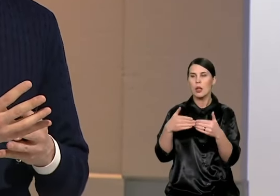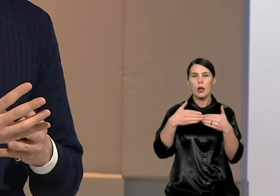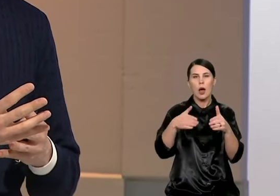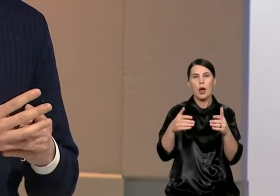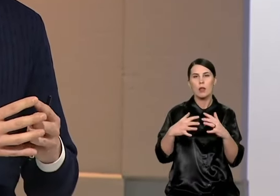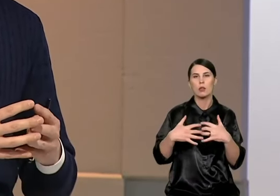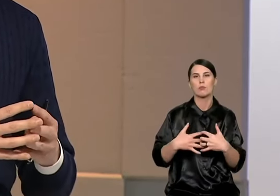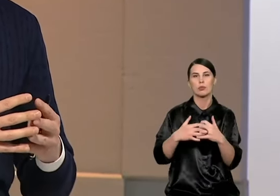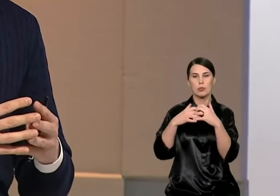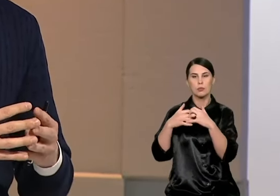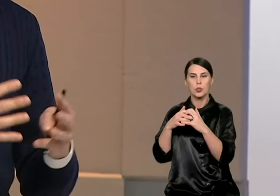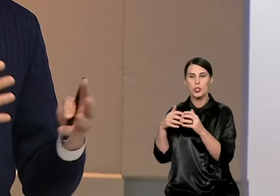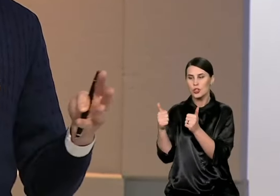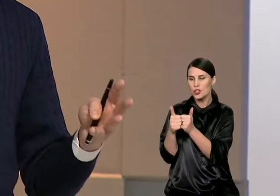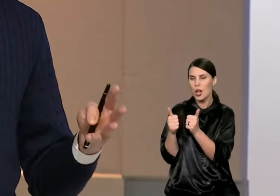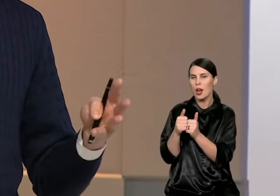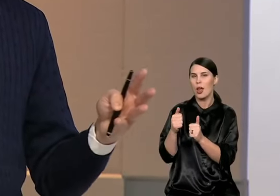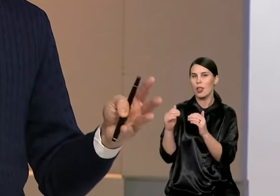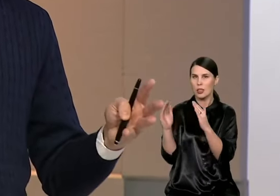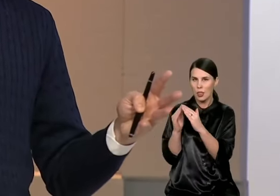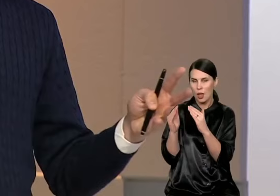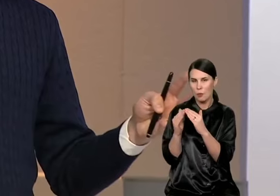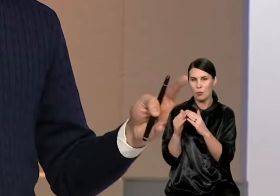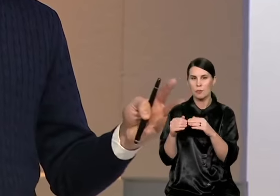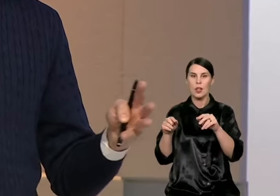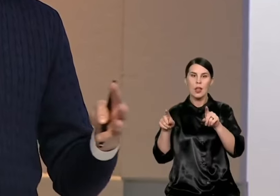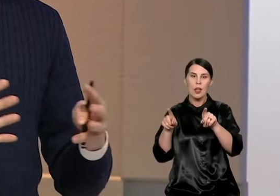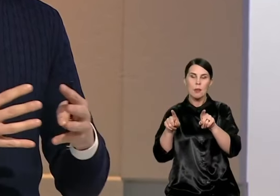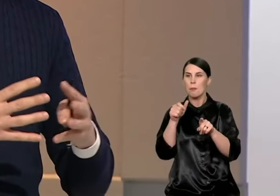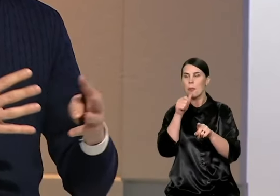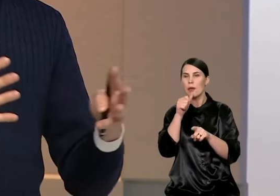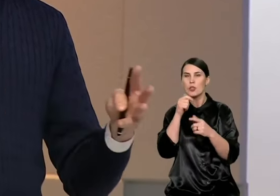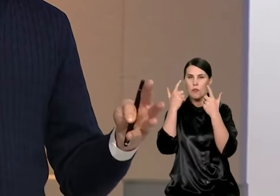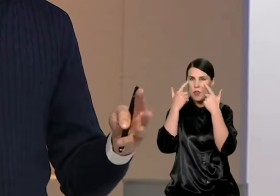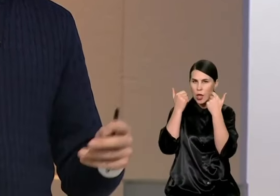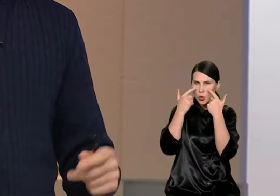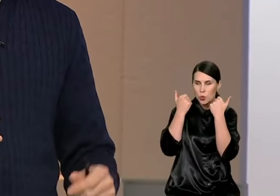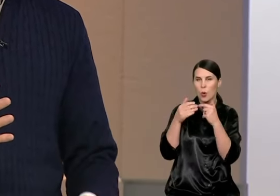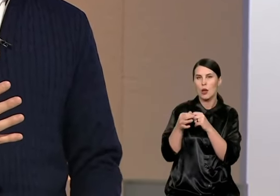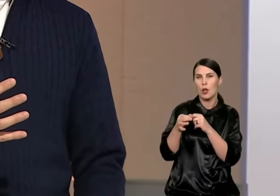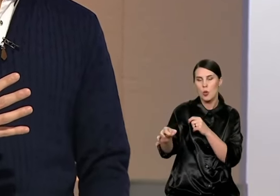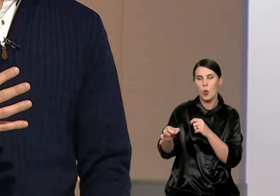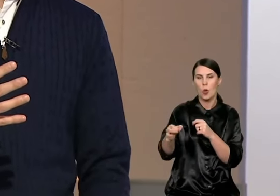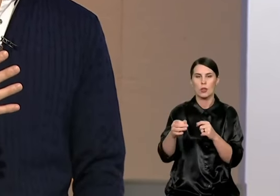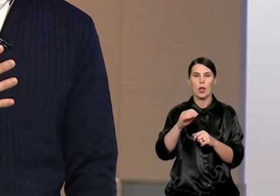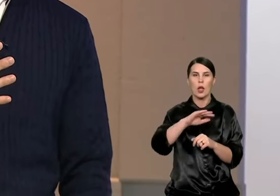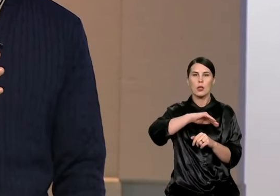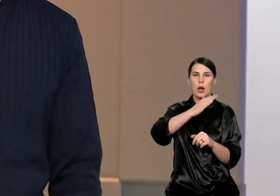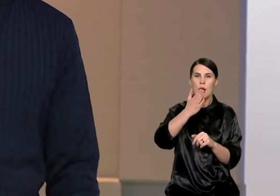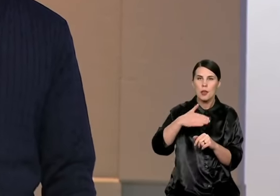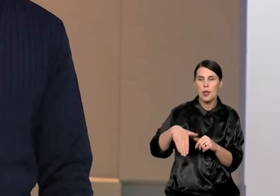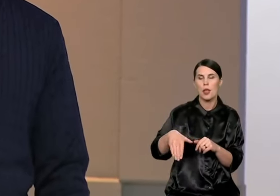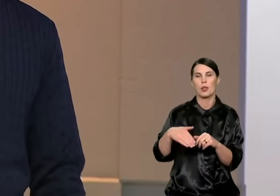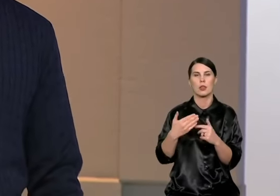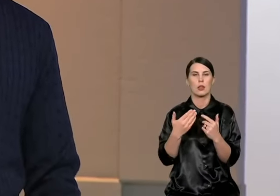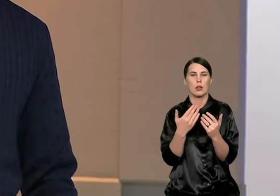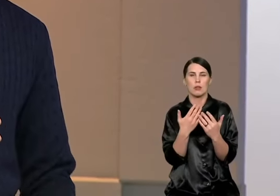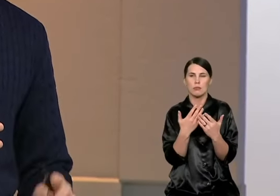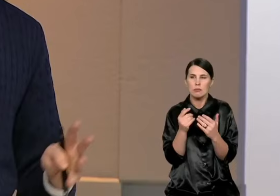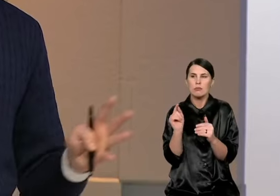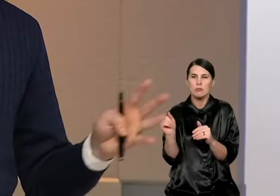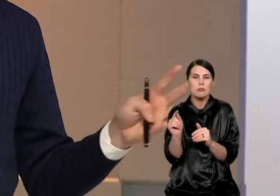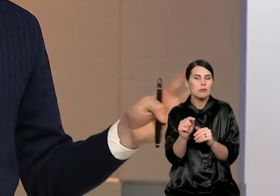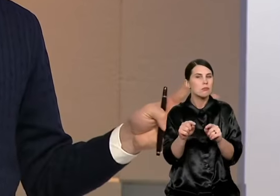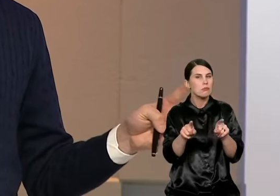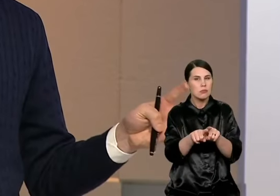filialas yra Pilaitė. Tai tą reikėtų daryti kalnienuose, verkiuose, balsiuose, skirtinguose teritorijuose. Taip pat reikėtų vystyti sporto infrastruktūrą,